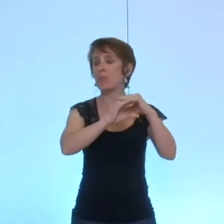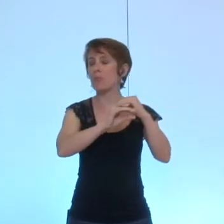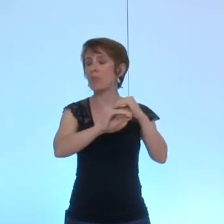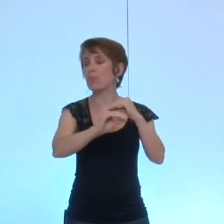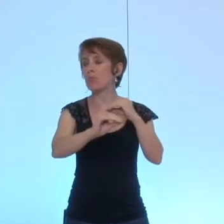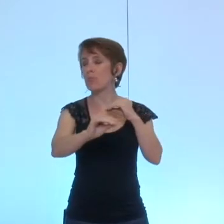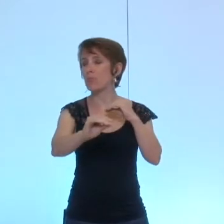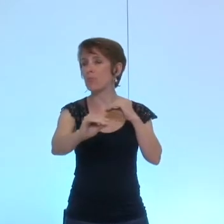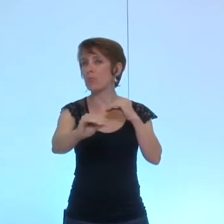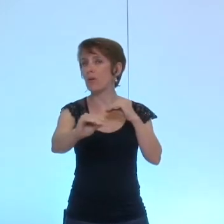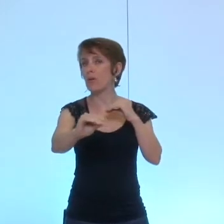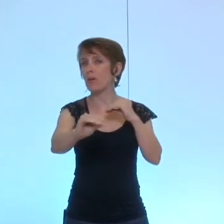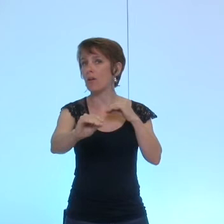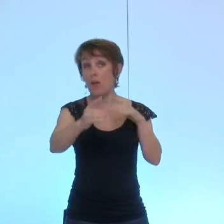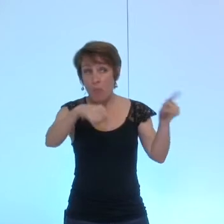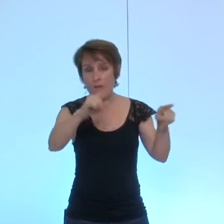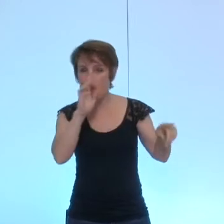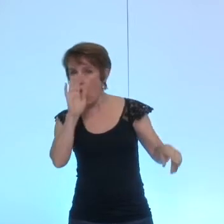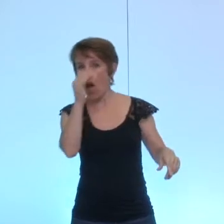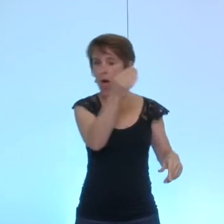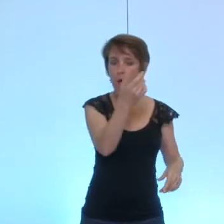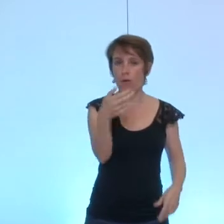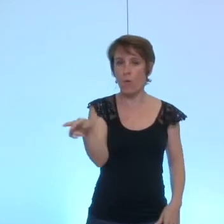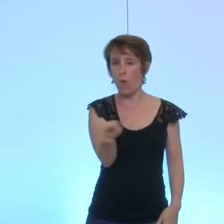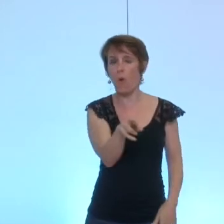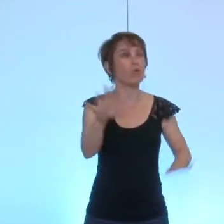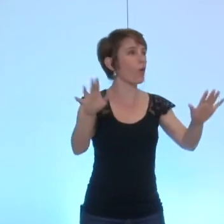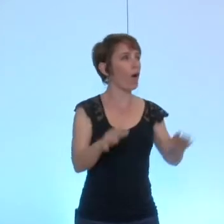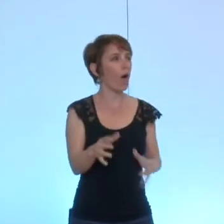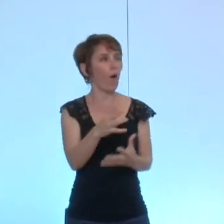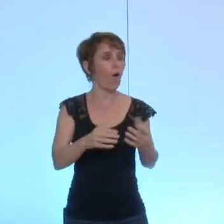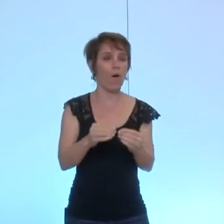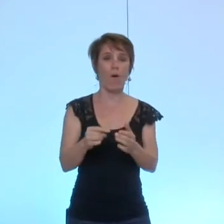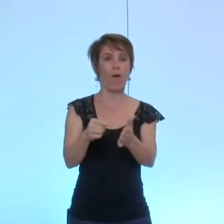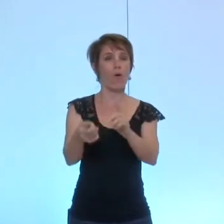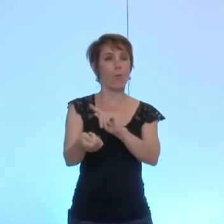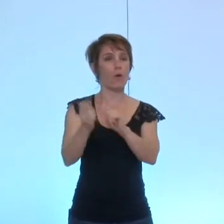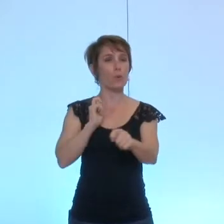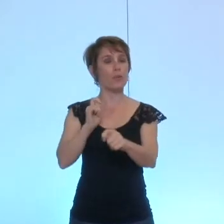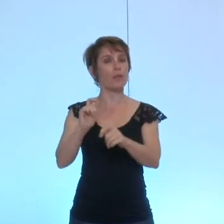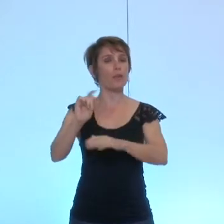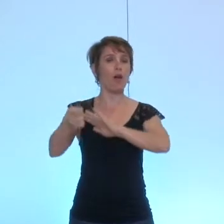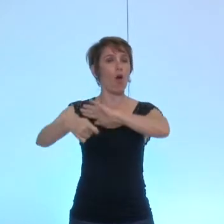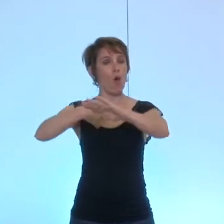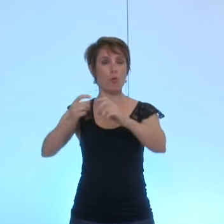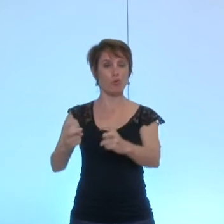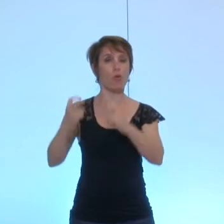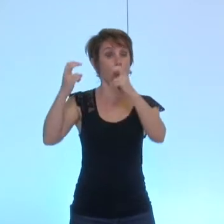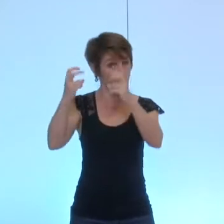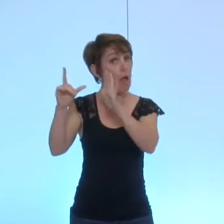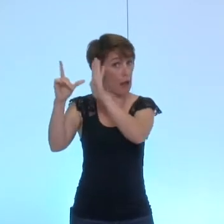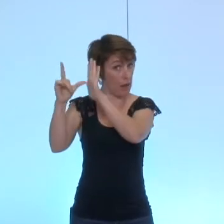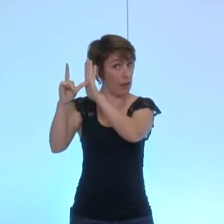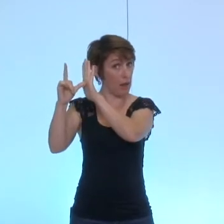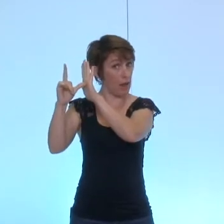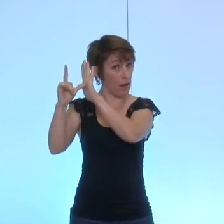de revenir partiellement par ce dispositif qui vous est, par la loi, strictement